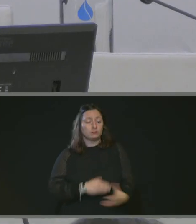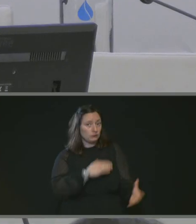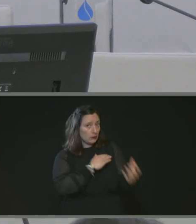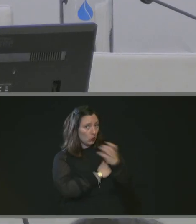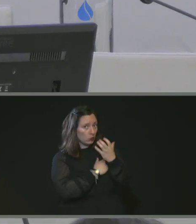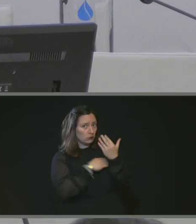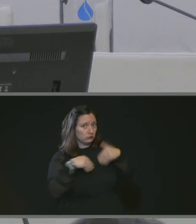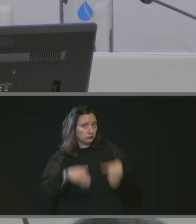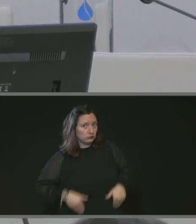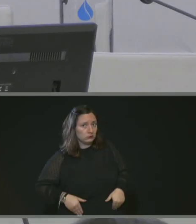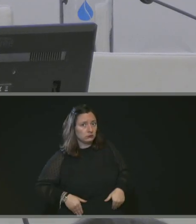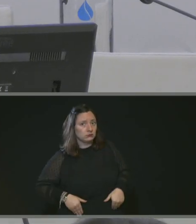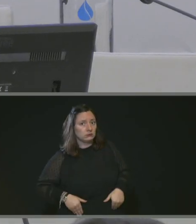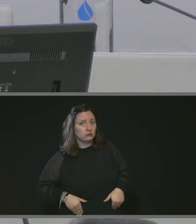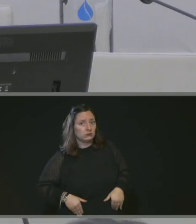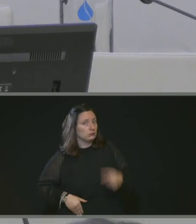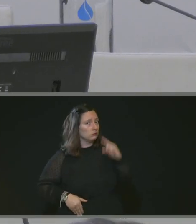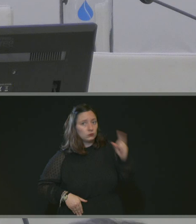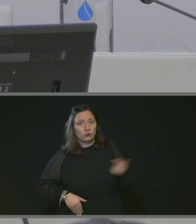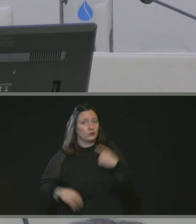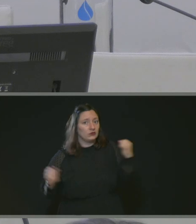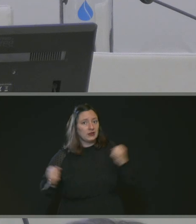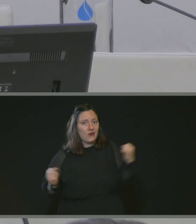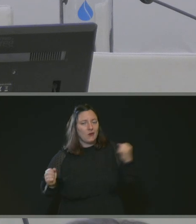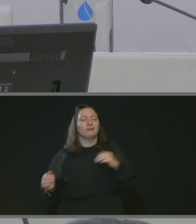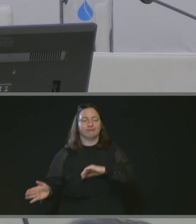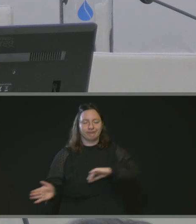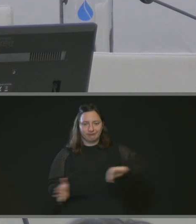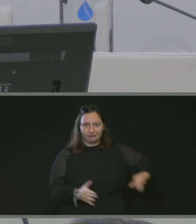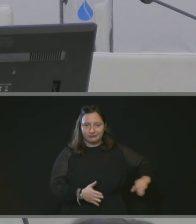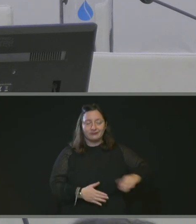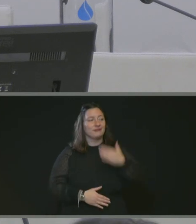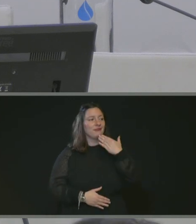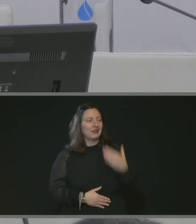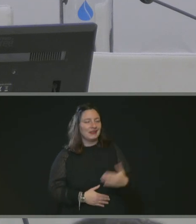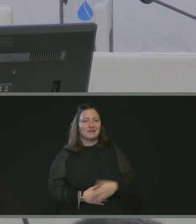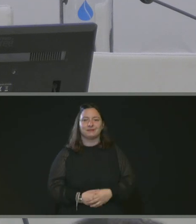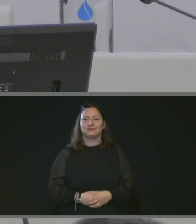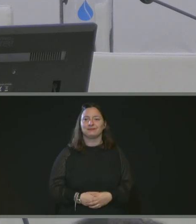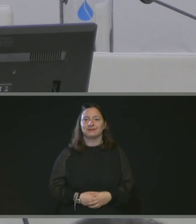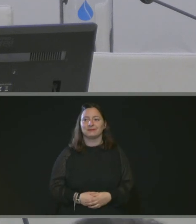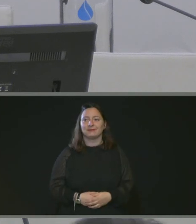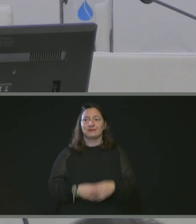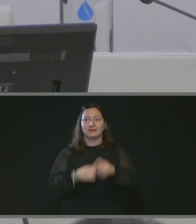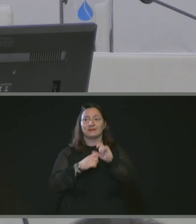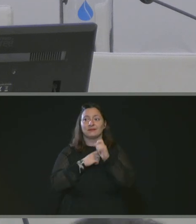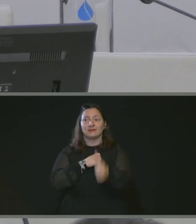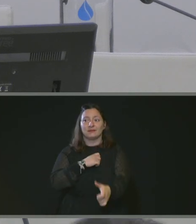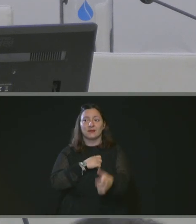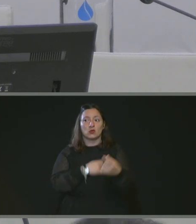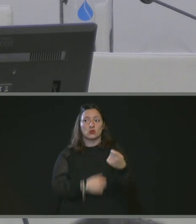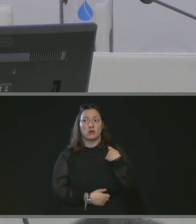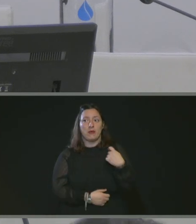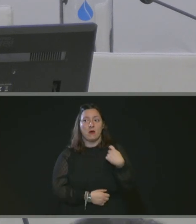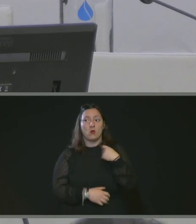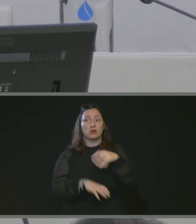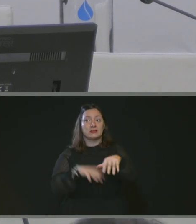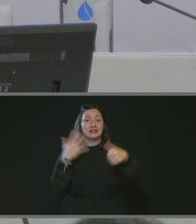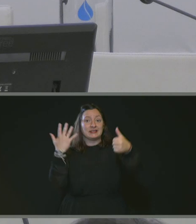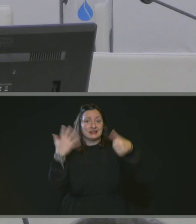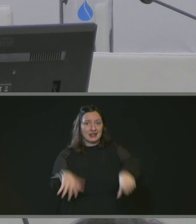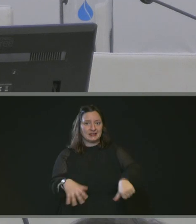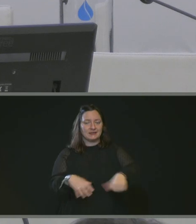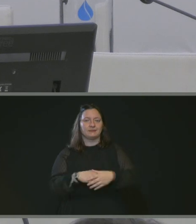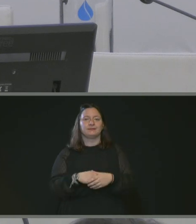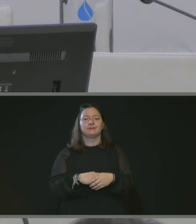contre, des abstentions ? Non ? Donc il unanimité. Merci. On passe à la numéro 16. Envie